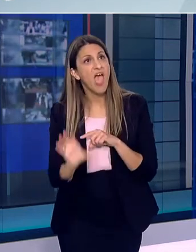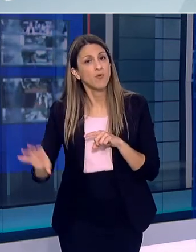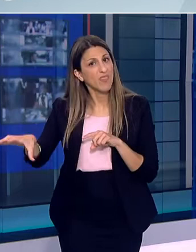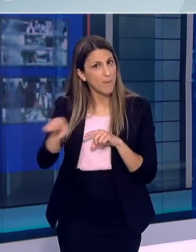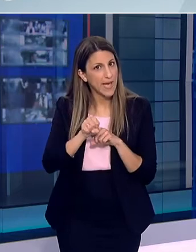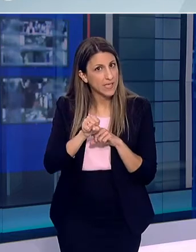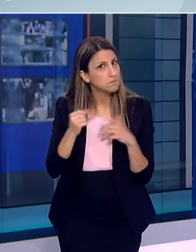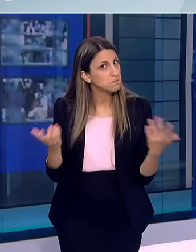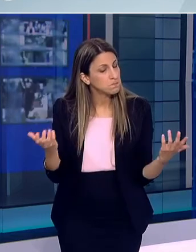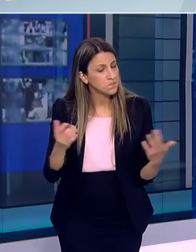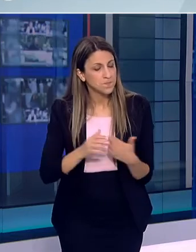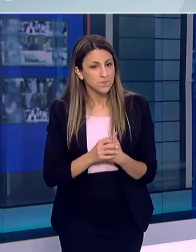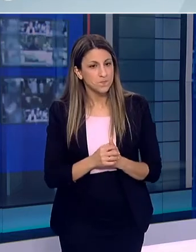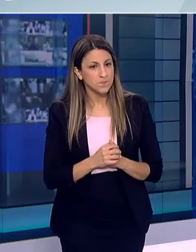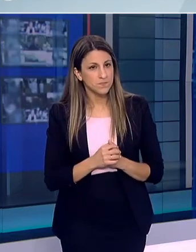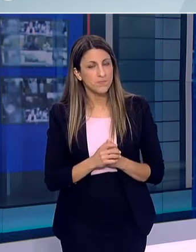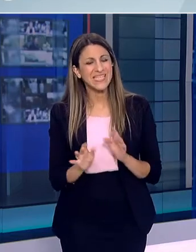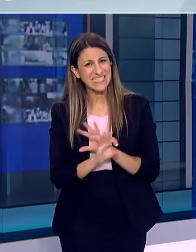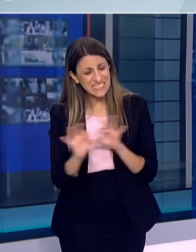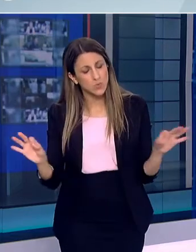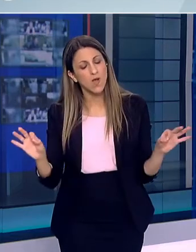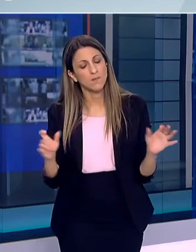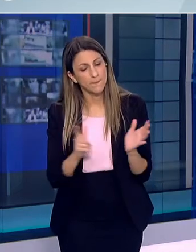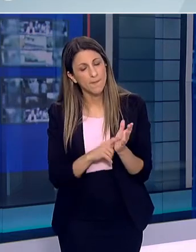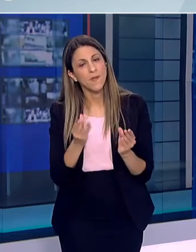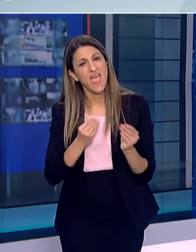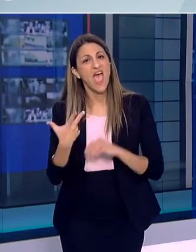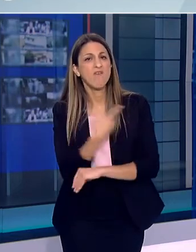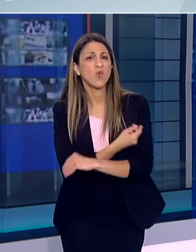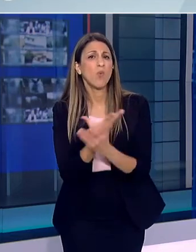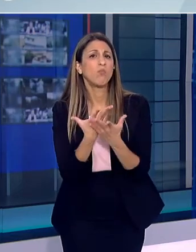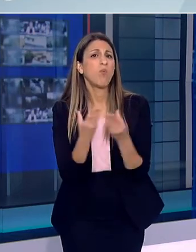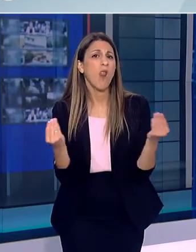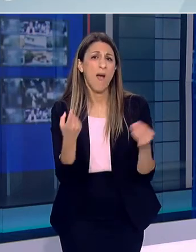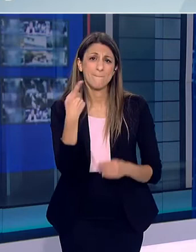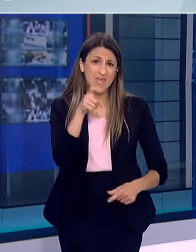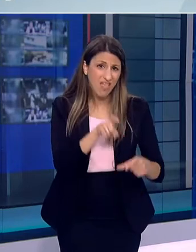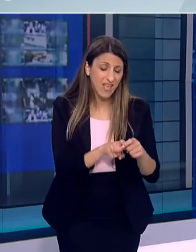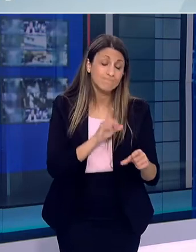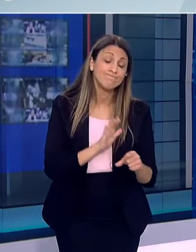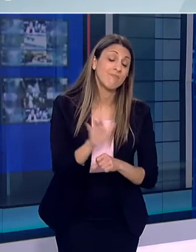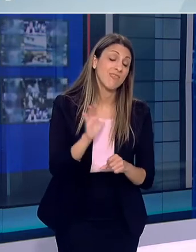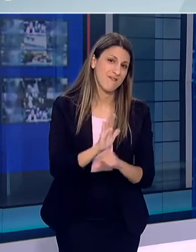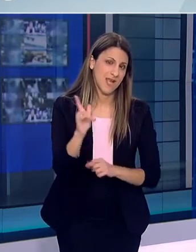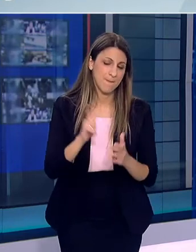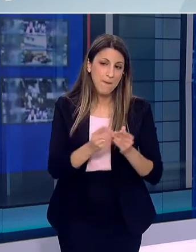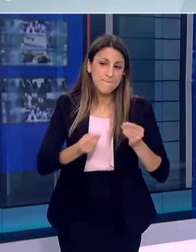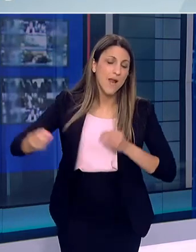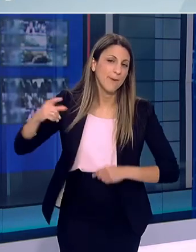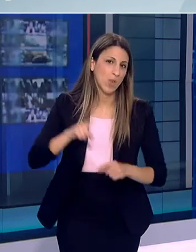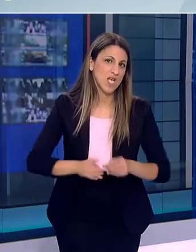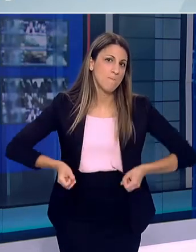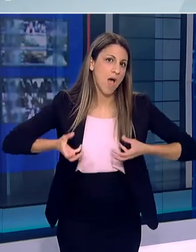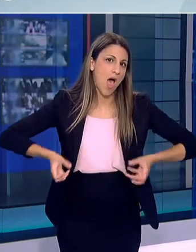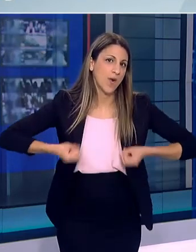οποιαδήποτε χώρα του κόσμου Σίγουρα θα χρειαστούν περισσότερα εμβόλια Από περισσότερο από μια εταιρείας Για να καλυφθεί η παγκόσμια ανάγκη